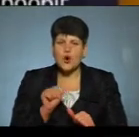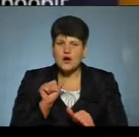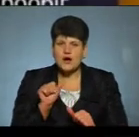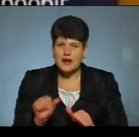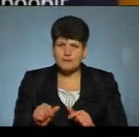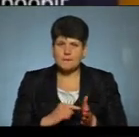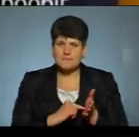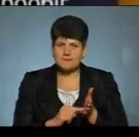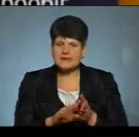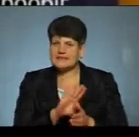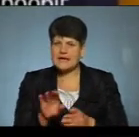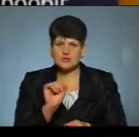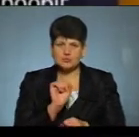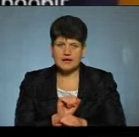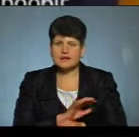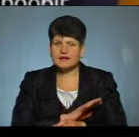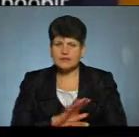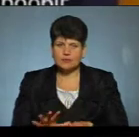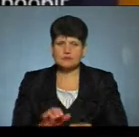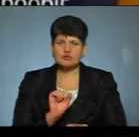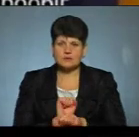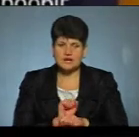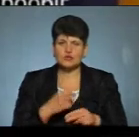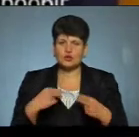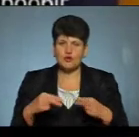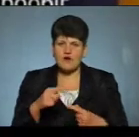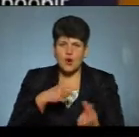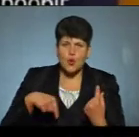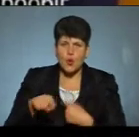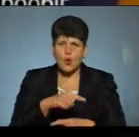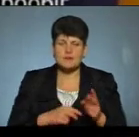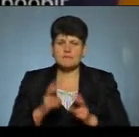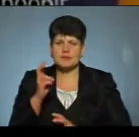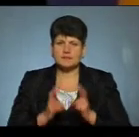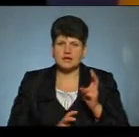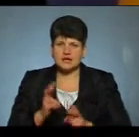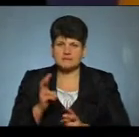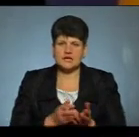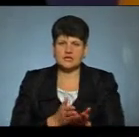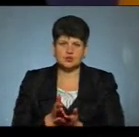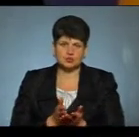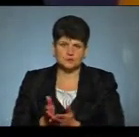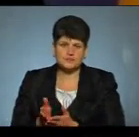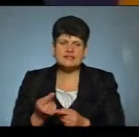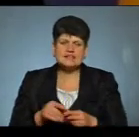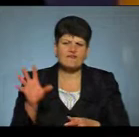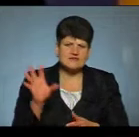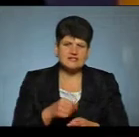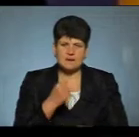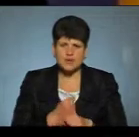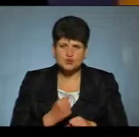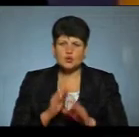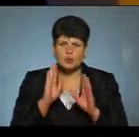не зупиняли і не будемо зупиняти товарообіг, промислові підприємства і критичну інфраструктуру. Все це працює, буде